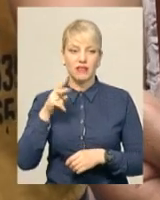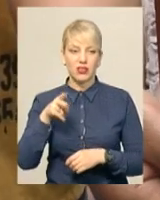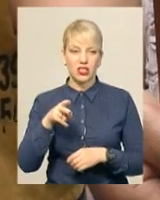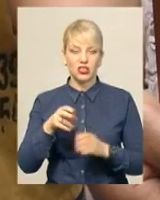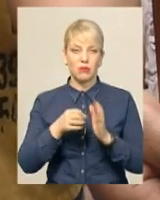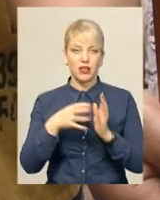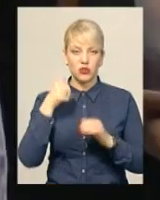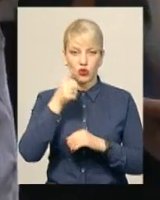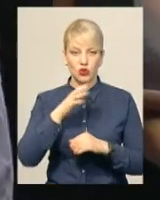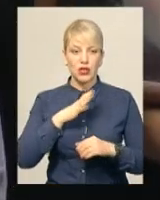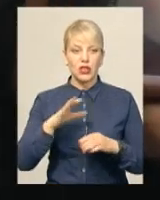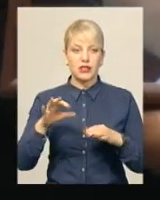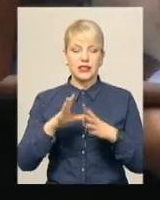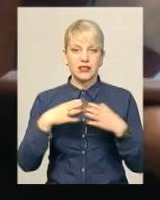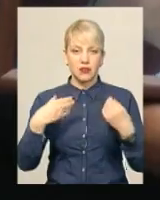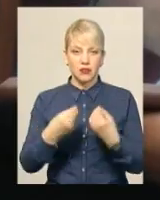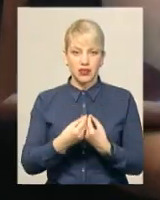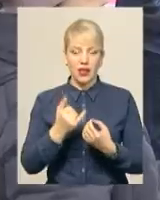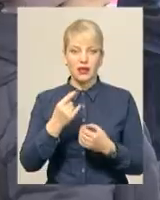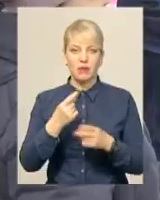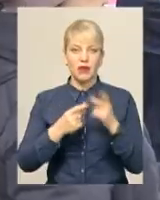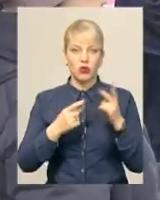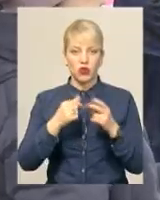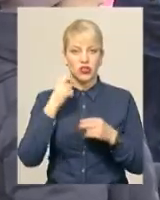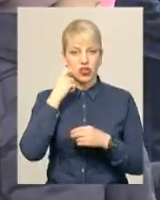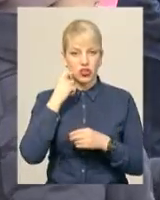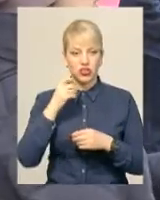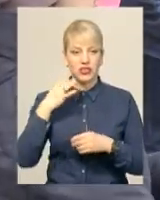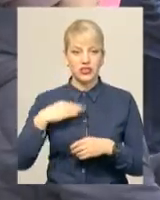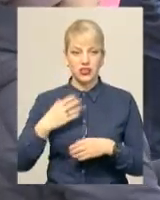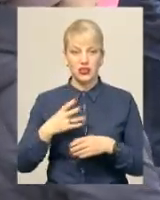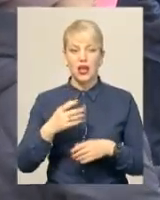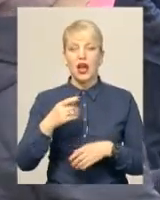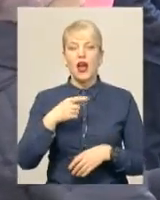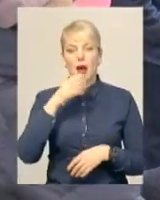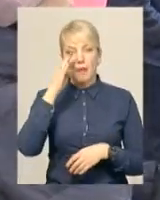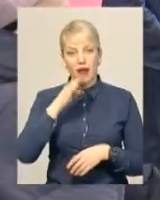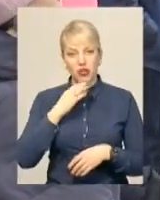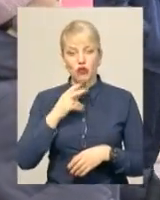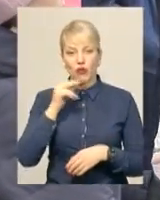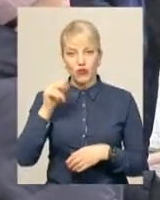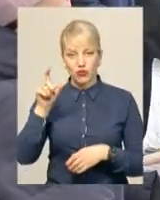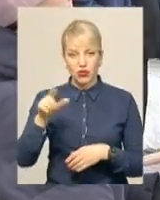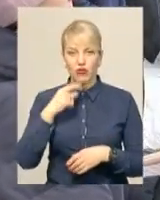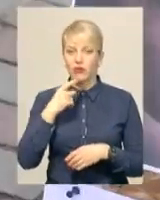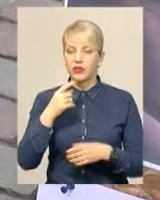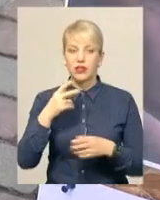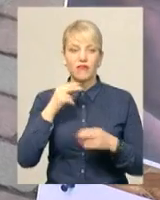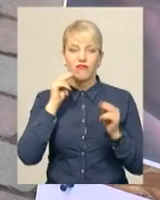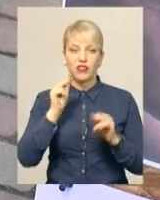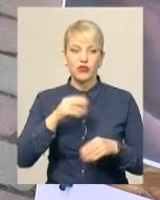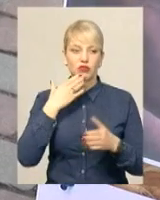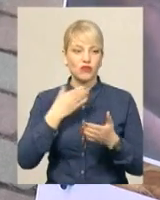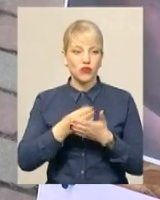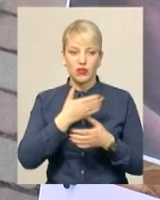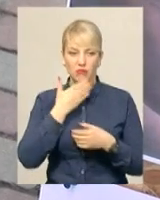Гулько та їхній півторарічний син. Батько Євгена Неймака В'ячеслав пояснює, син провини не визнає та стверджує. Отримані ним при аварії травми